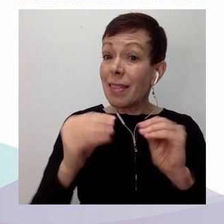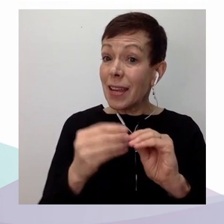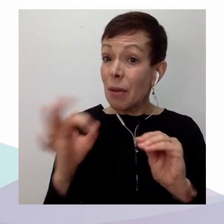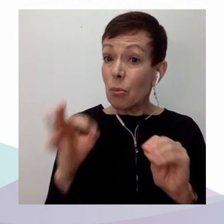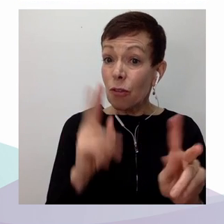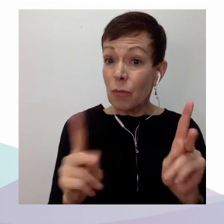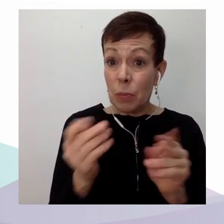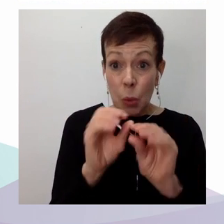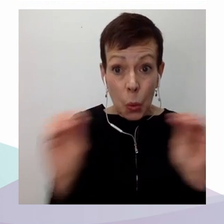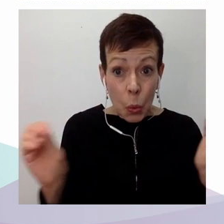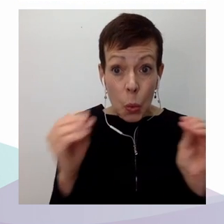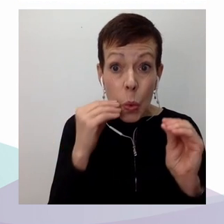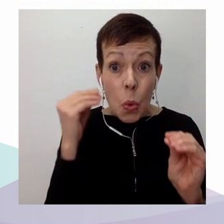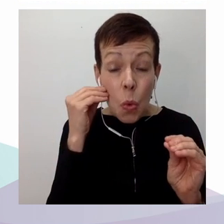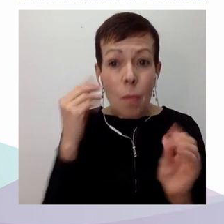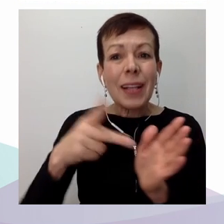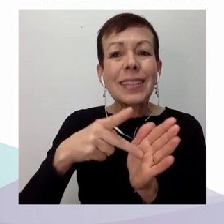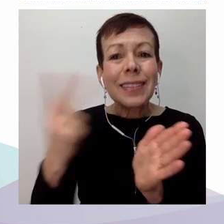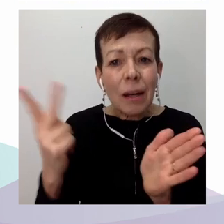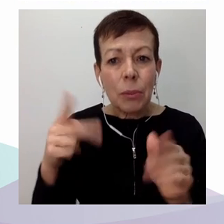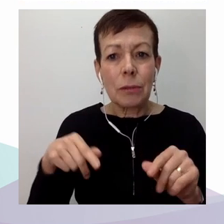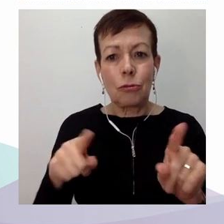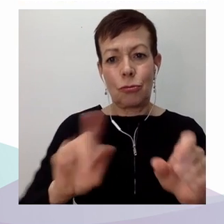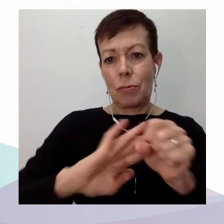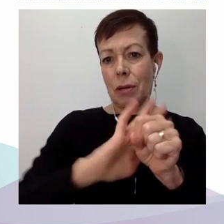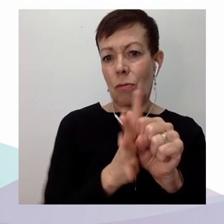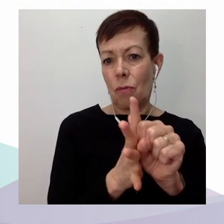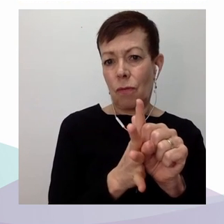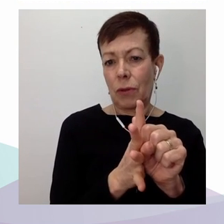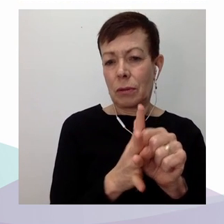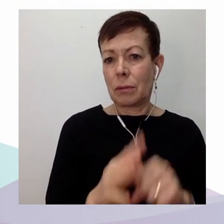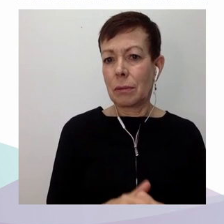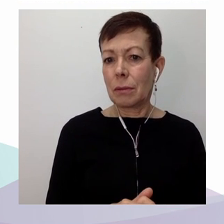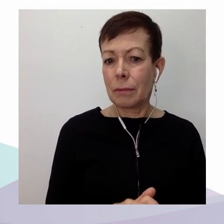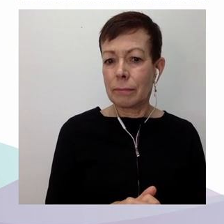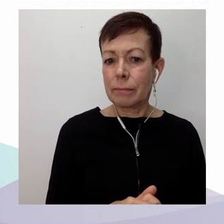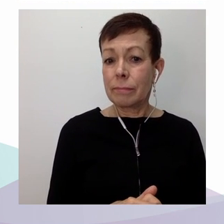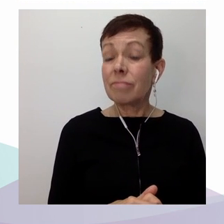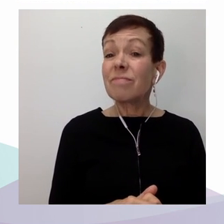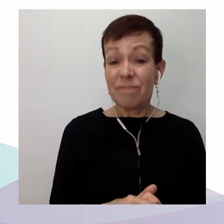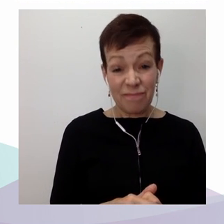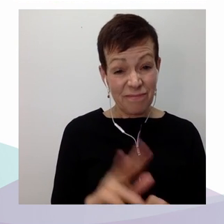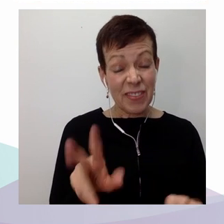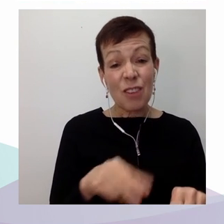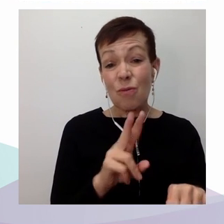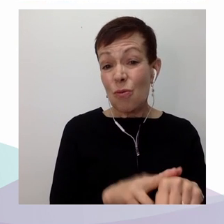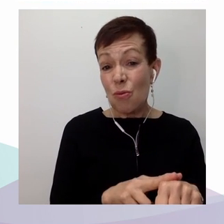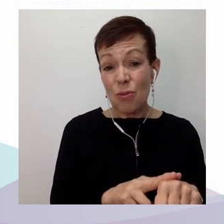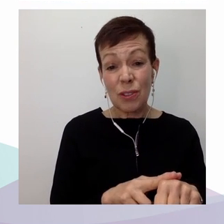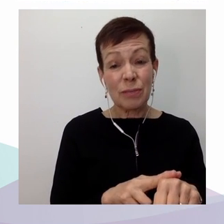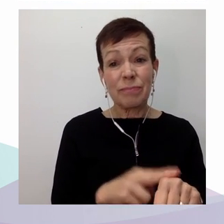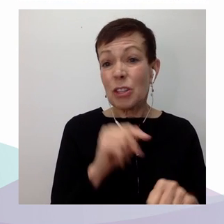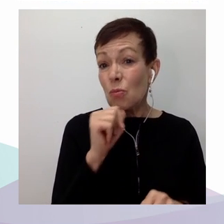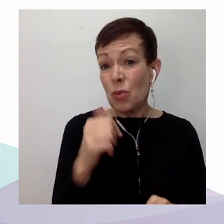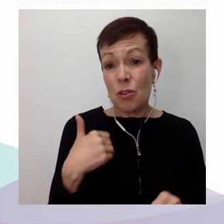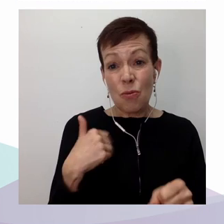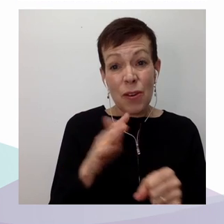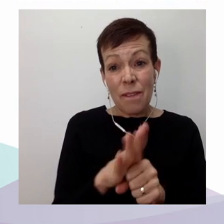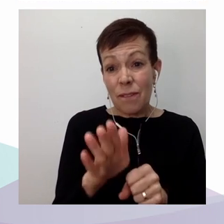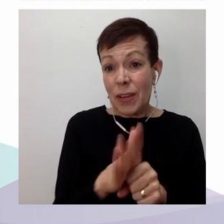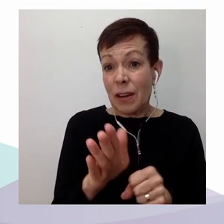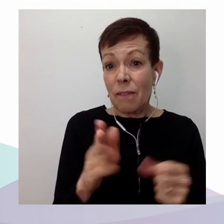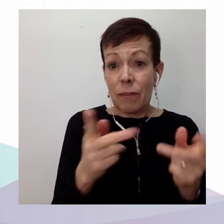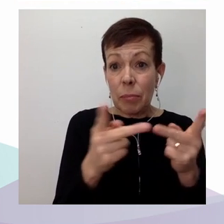face à ces personnes, le manque de place en refuge et la pénurie de logements, notamment la pénurie de logements